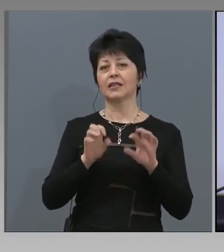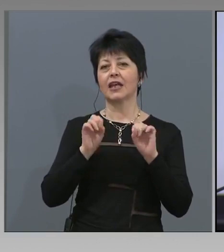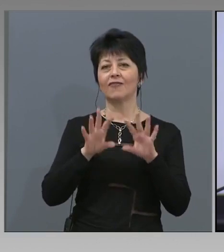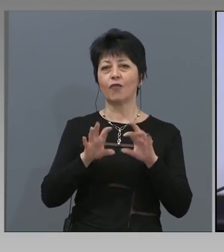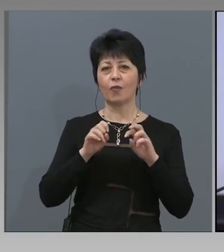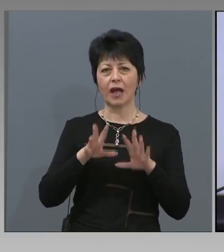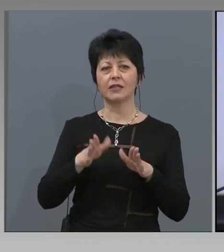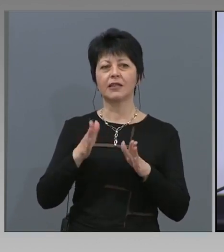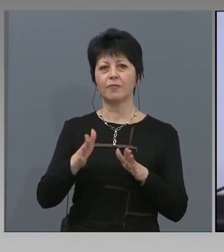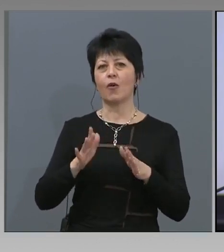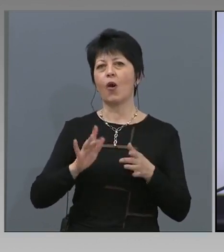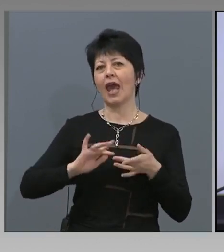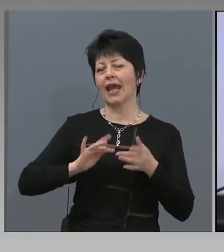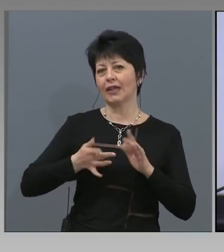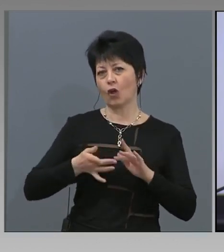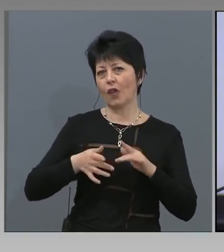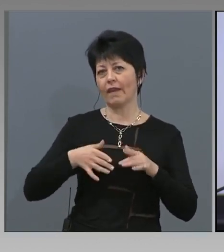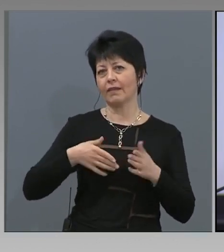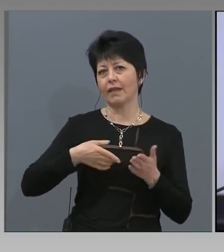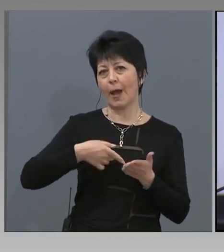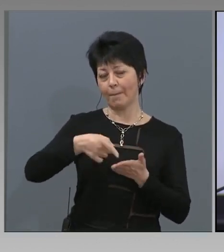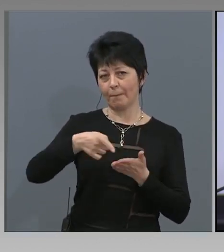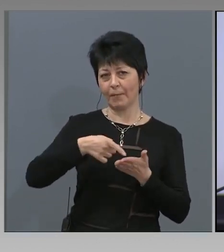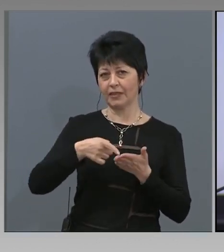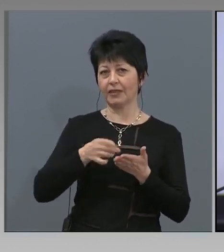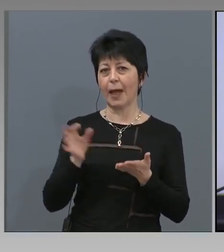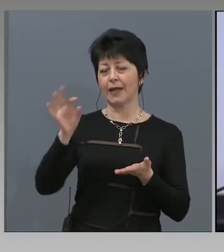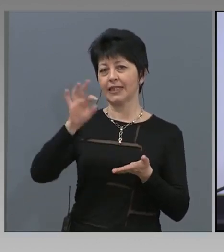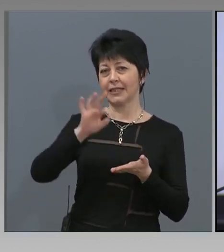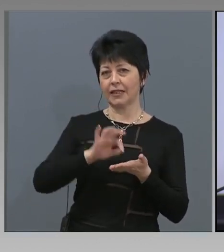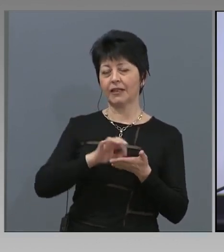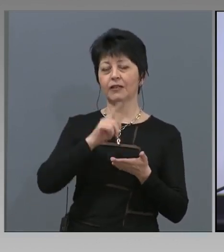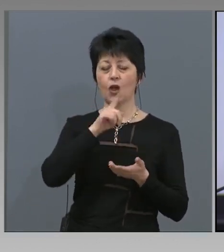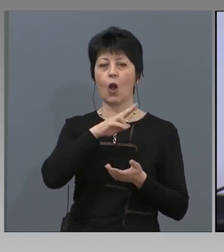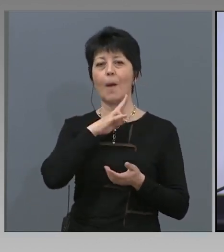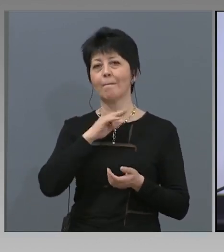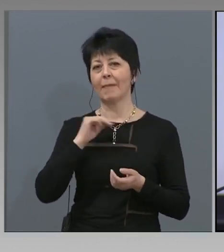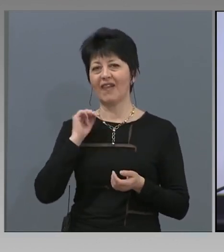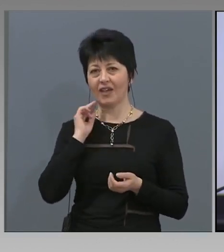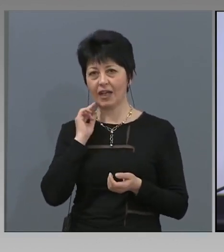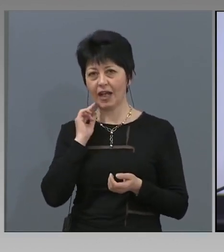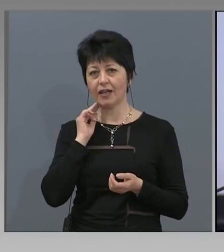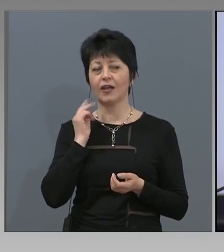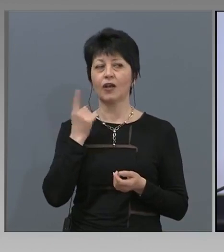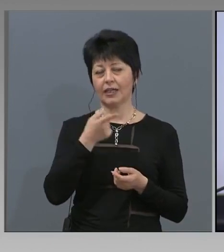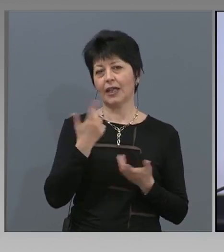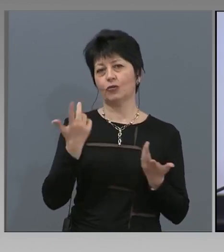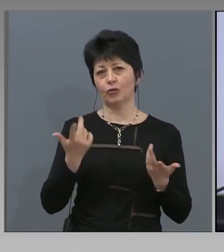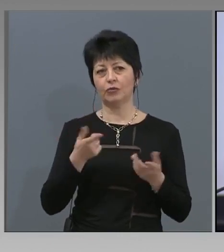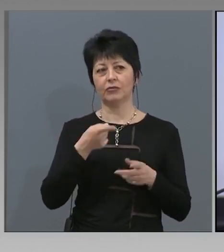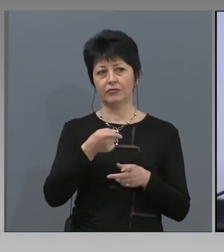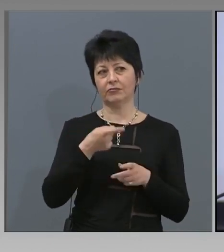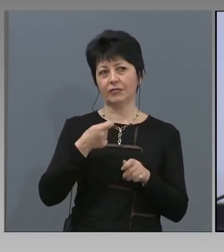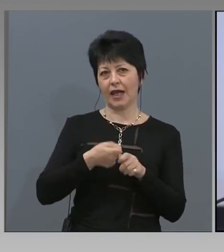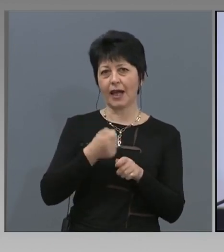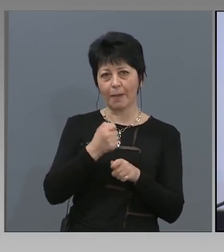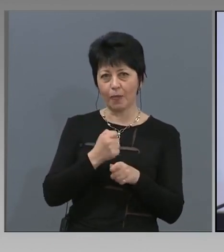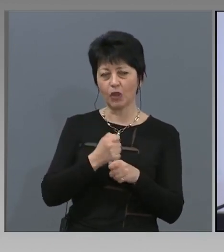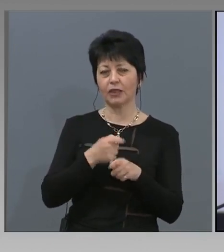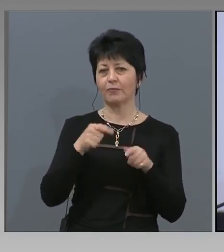път стига до органите на МВР, които ослъщават тези функции по